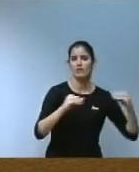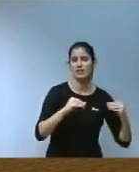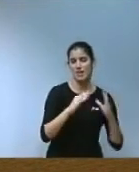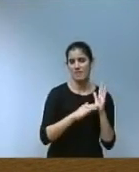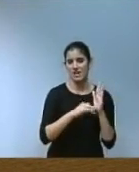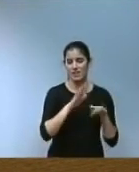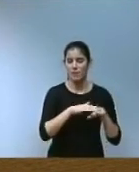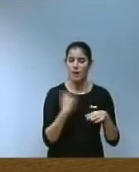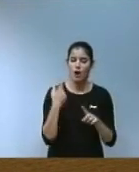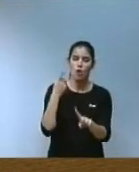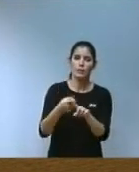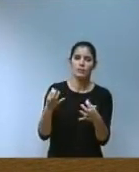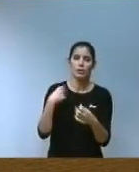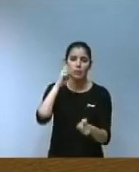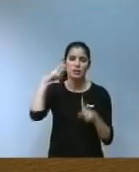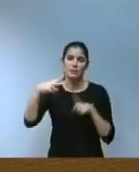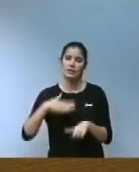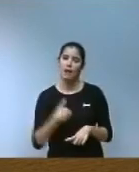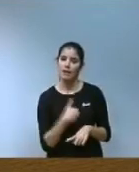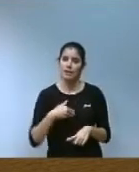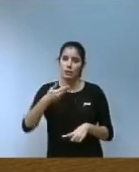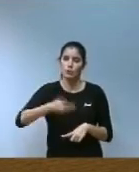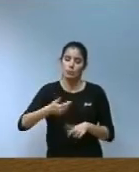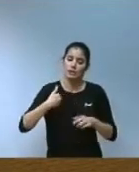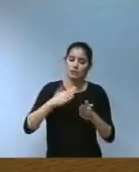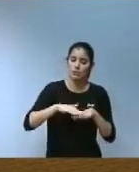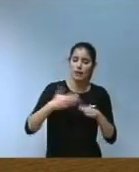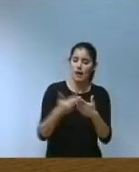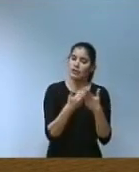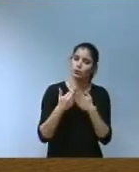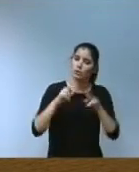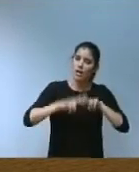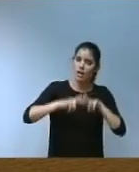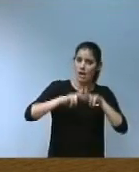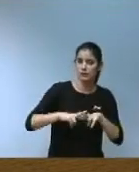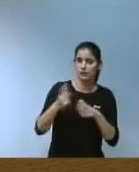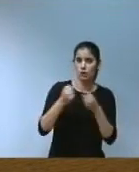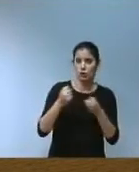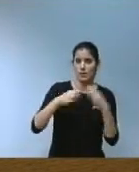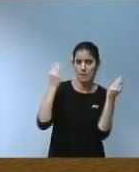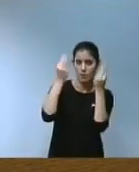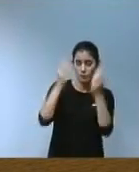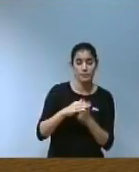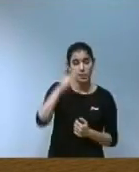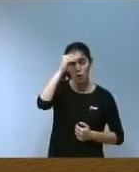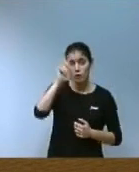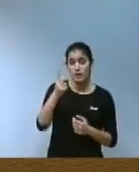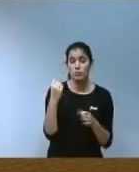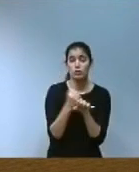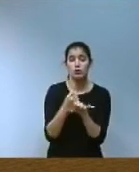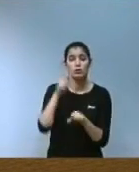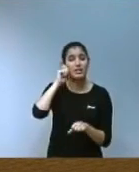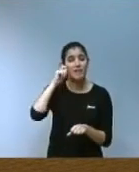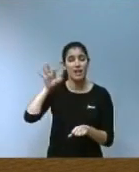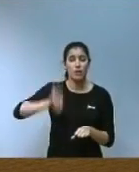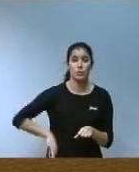el propósit d'incorporar la perspectiva de gènere als estudis anàlisi i aplicació de l'economia i no oblidem a les treballadores dels sectors